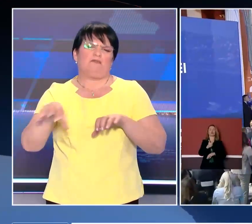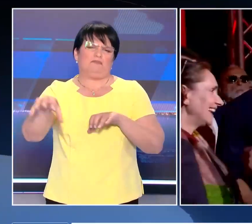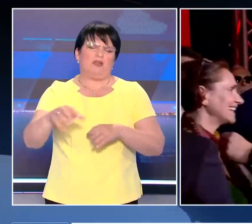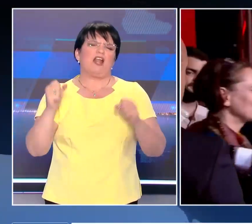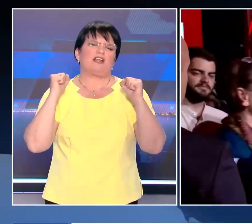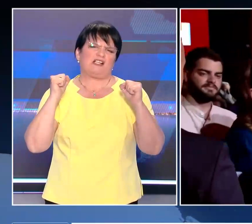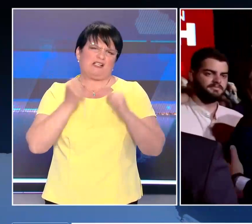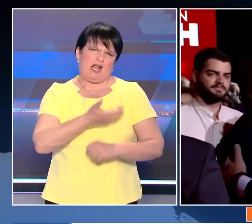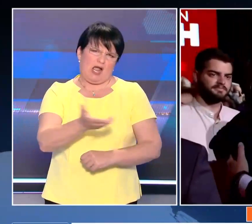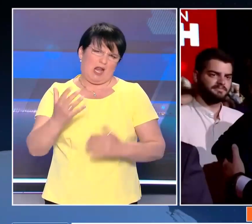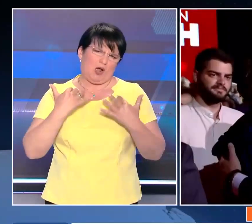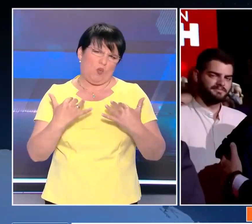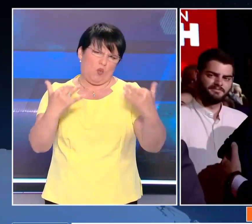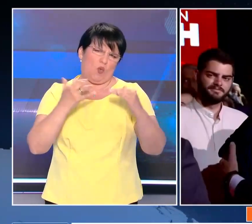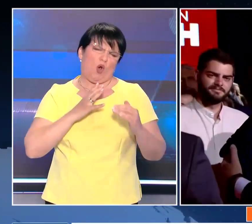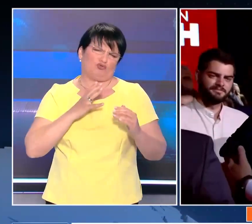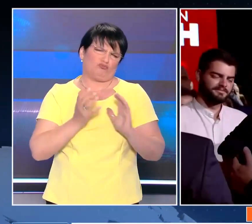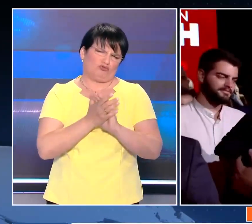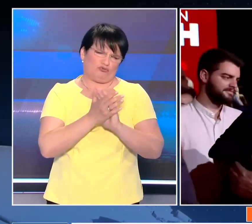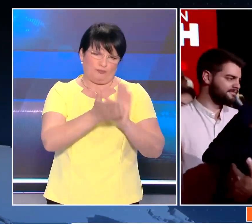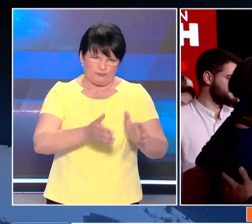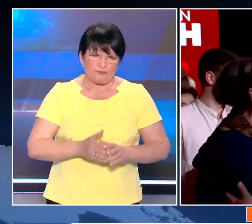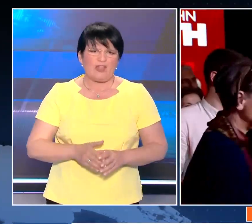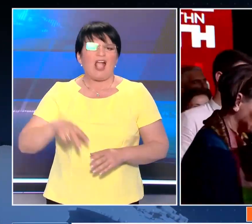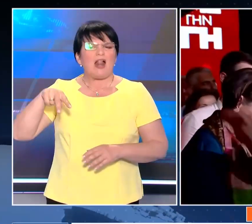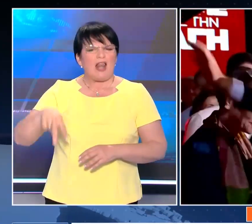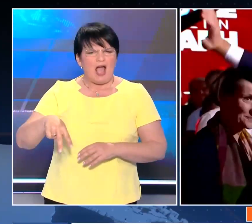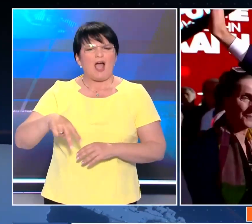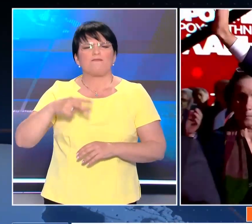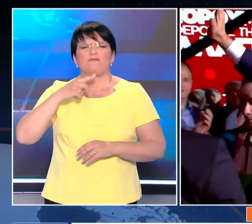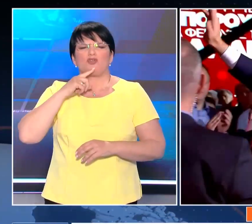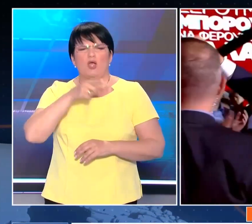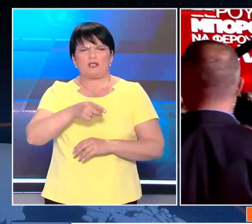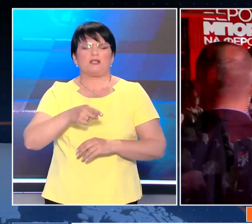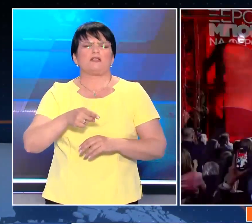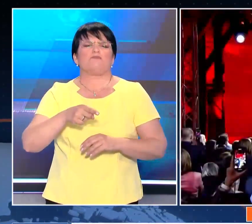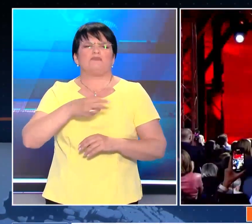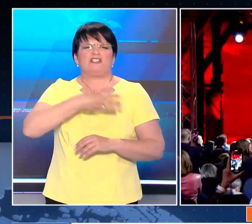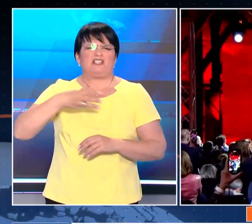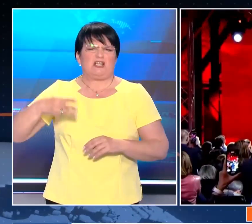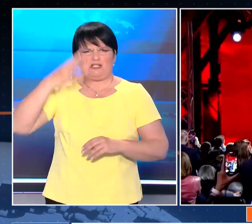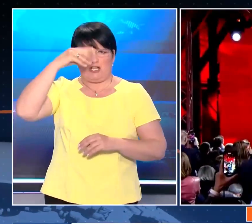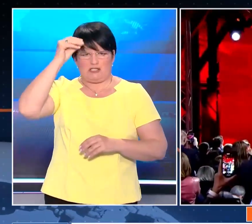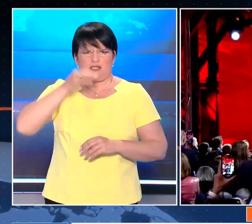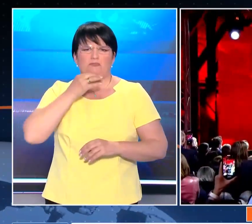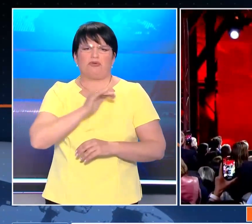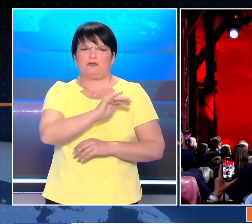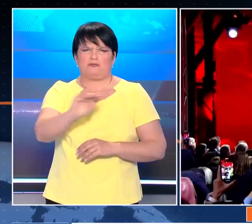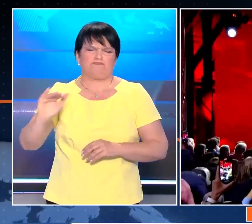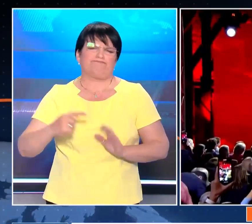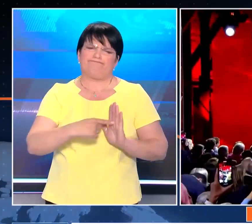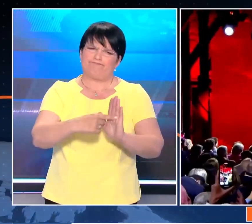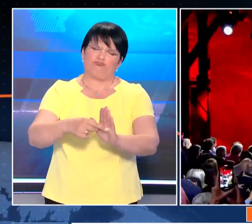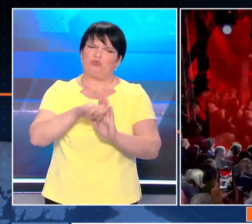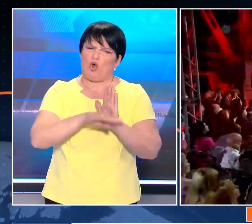Το πρόγραμμα του ΣΥΡΙΖΑ παρουσίασε από το Λαύριο Αλέξης Τσίπρας, καλώντας τους πολίτες να πούν ένα ηχηρό ως εδώ στην κυβέρνηση του